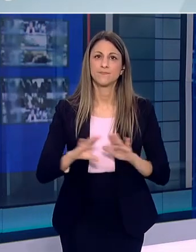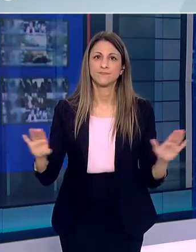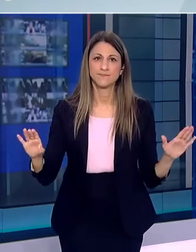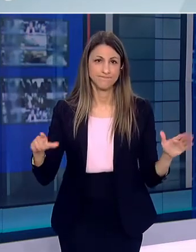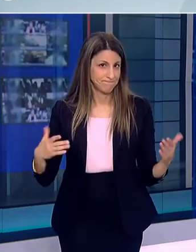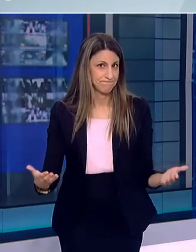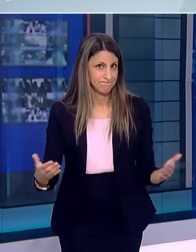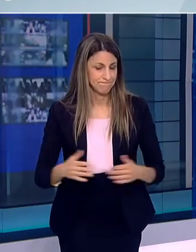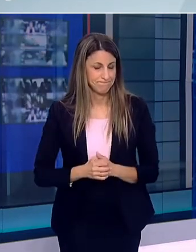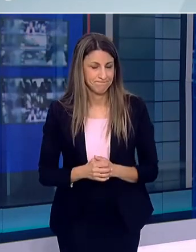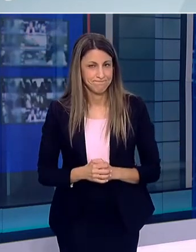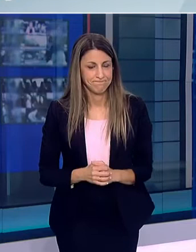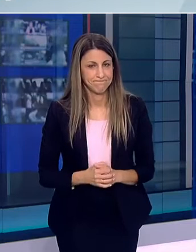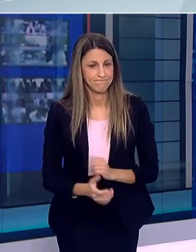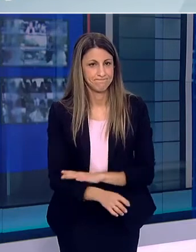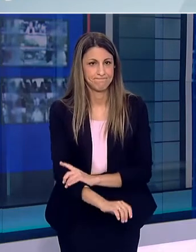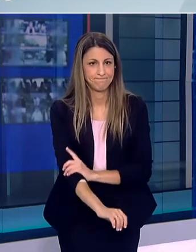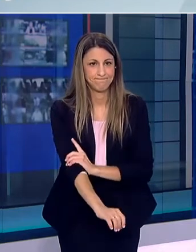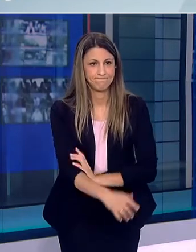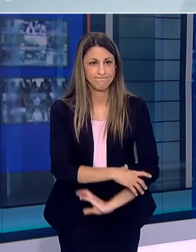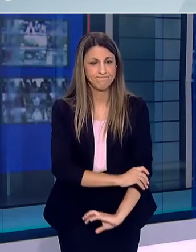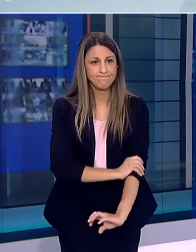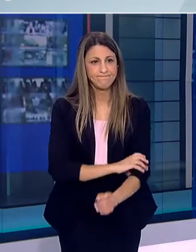οποιαδήποτε πίεση να κάνει την οποιαδήποτε έκτοση